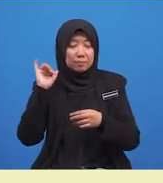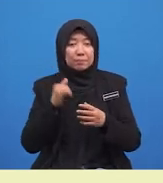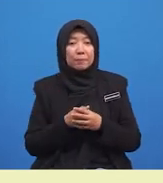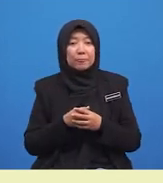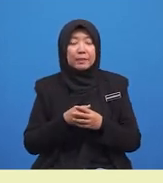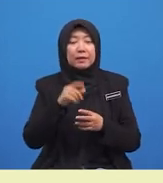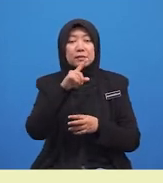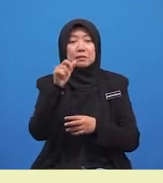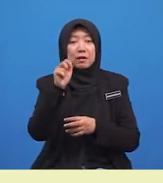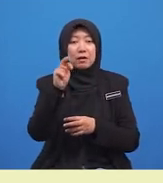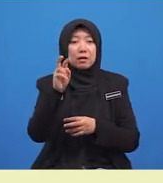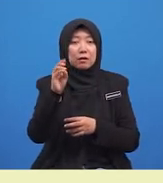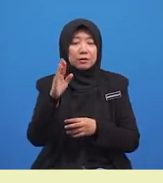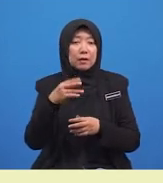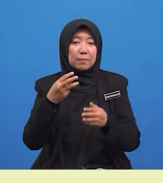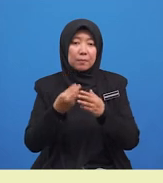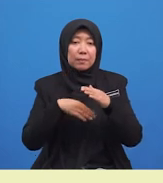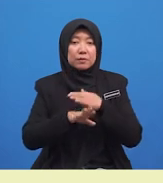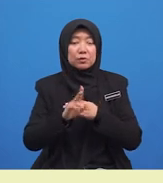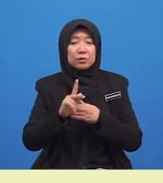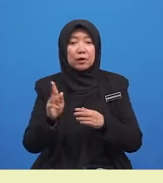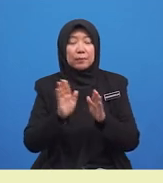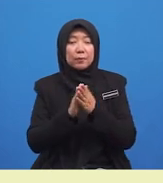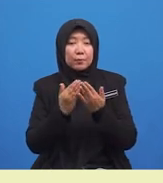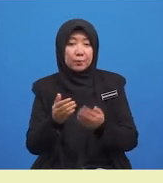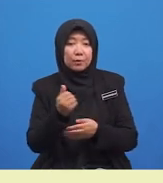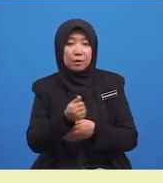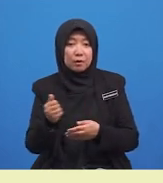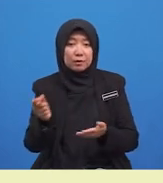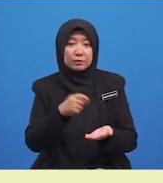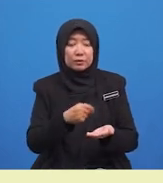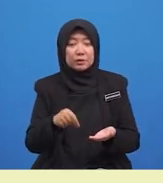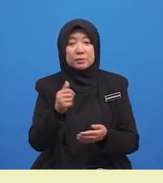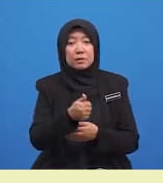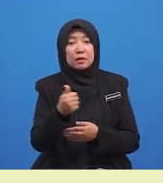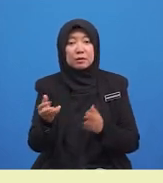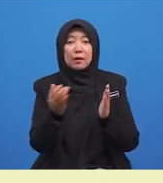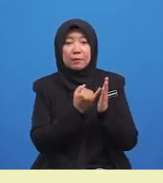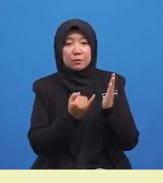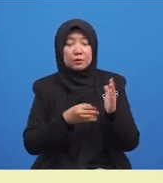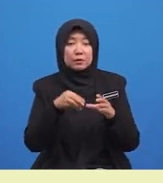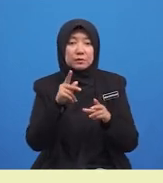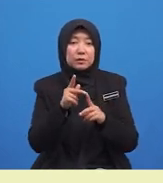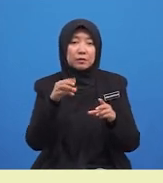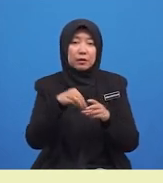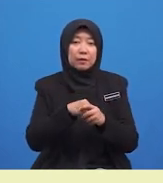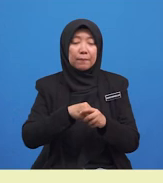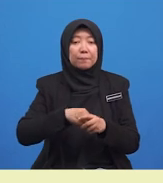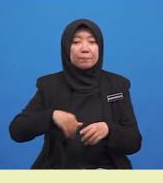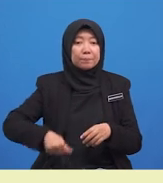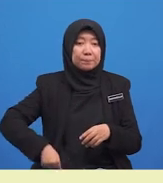Zandra memasukkan buku alat tulis peralatan melukis ke dalam begnya.